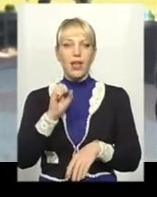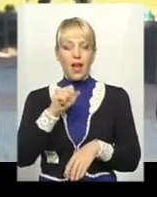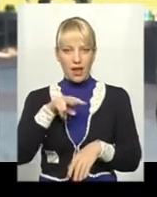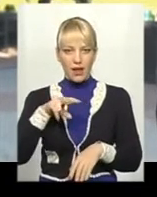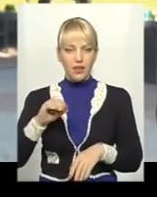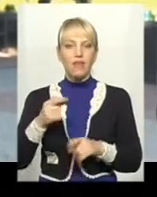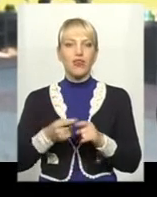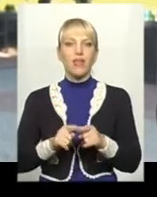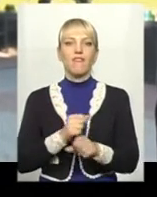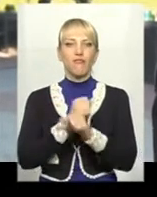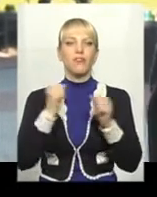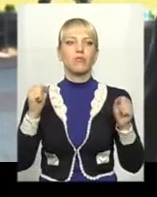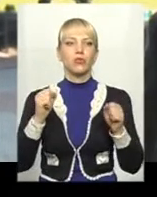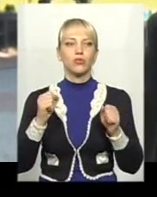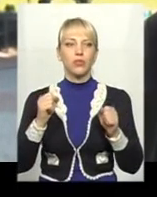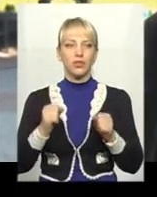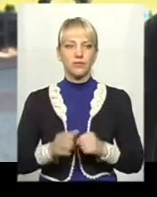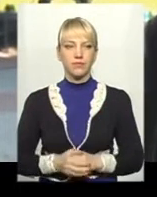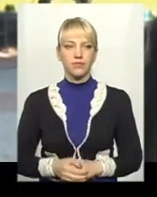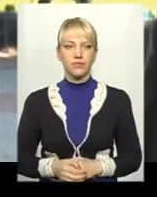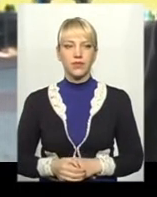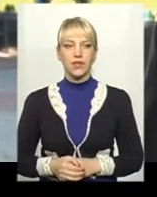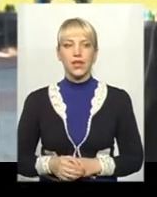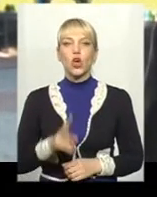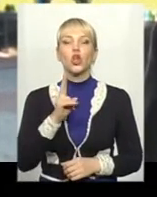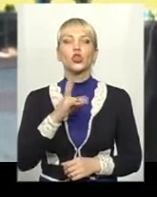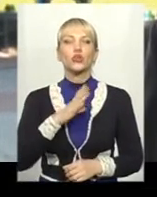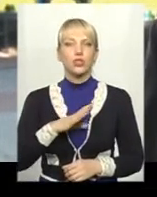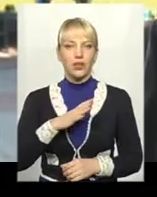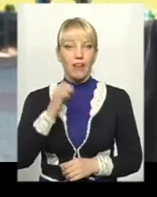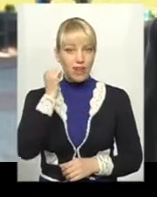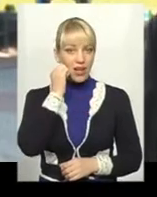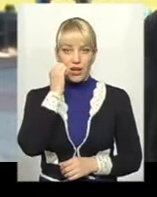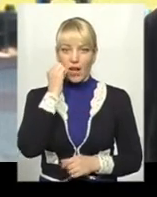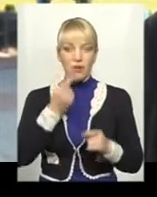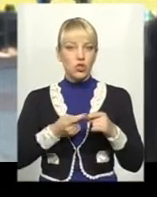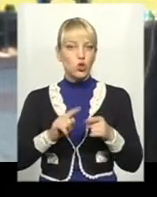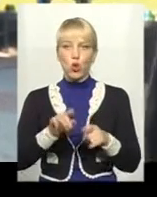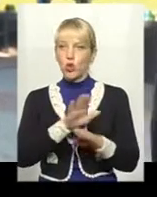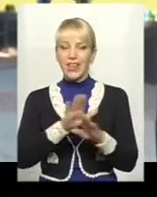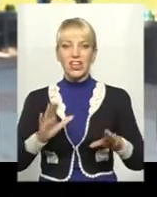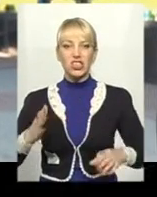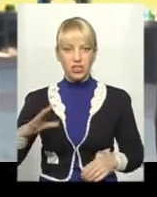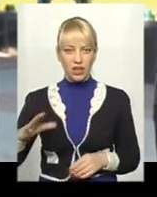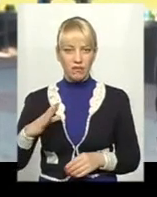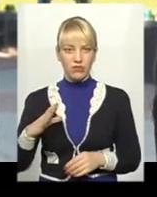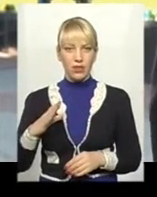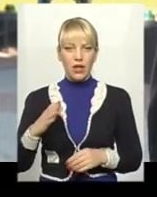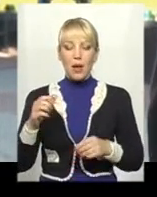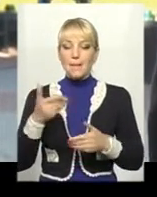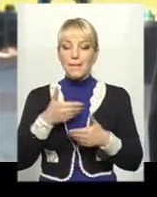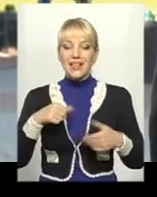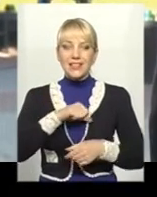Так само і зараз. Хто чекав? Кремлі не чекав цього. Ми самі, мабуть, не